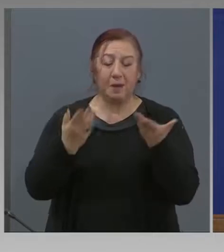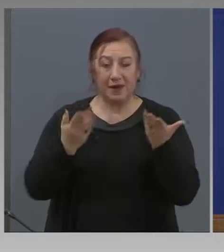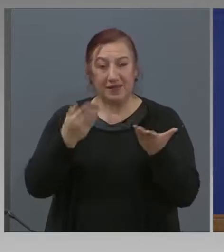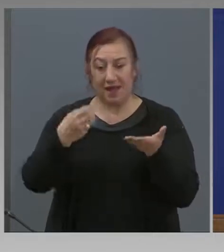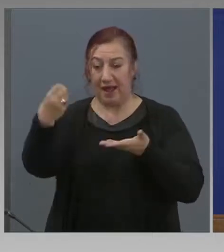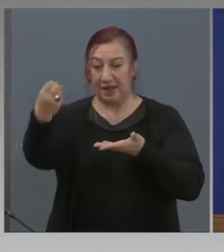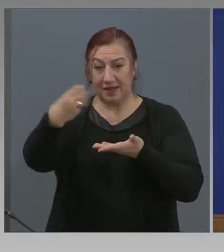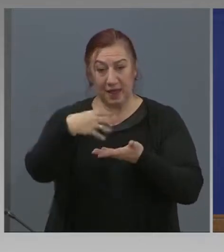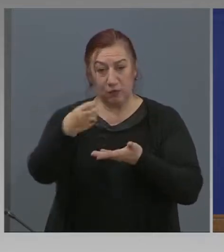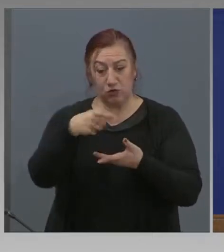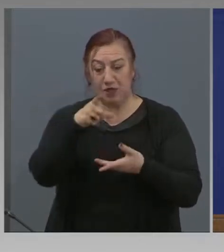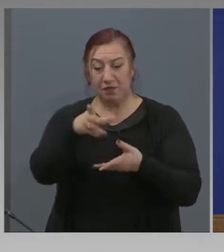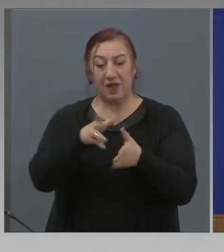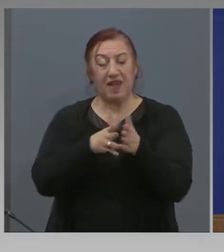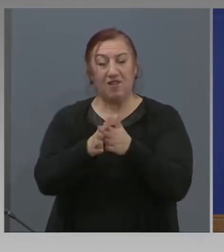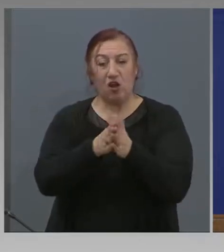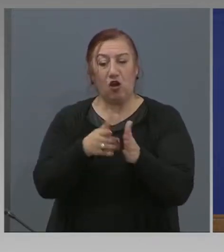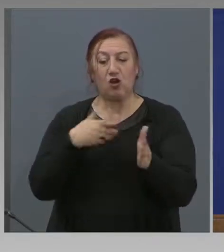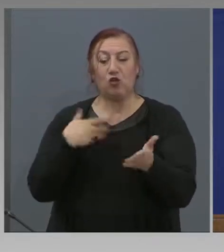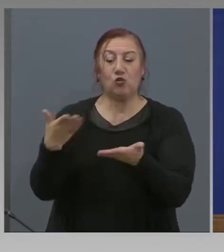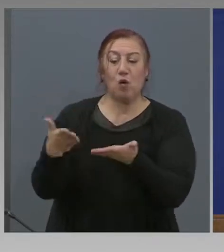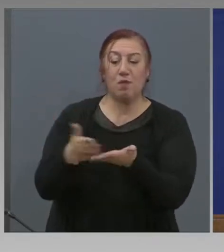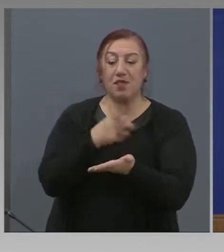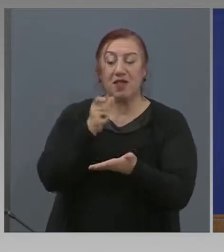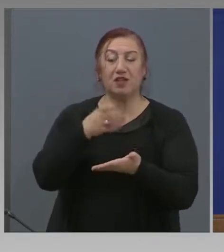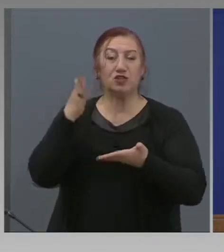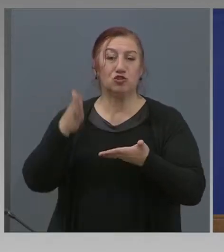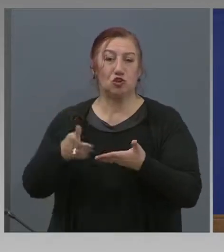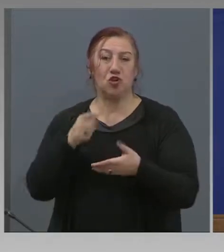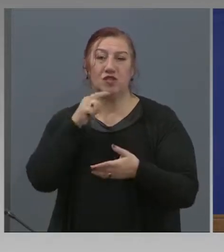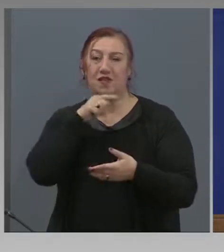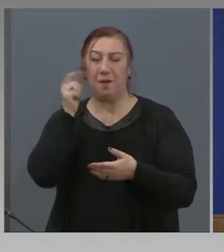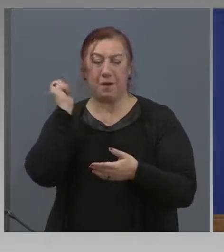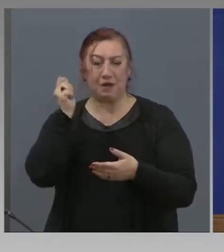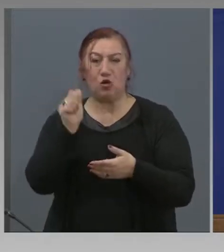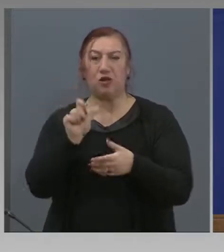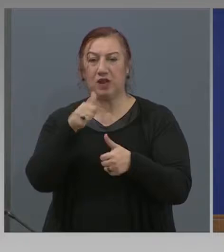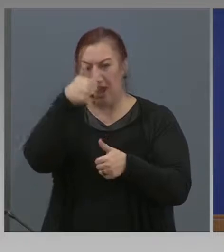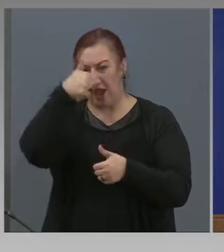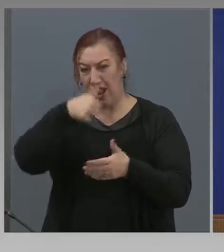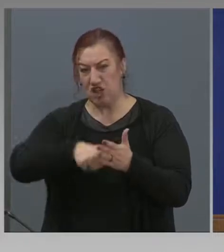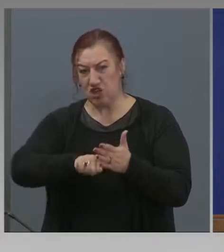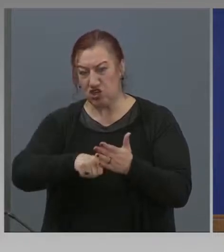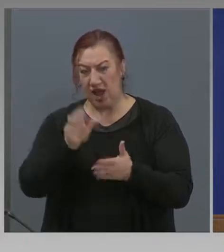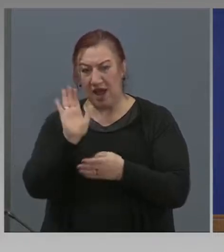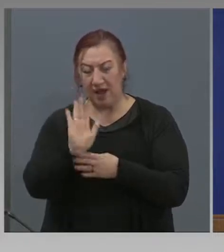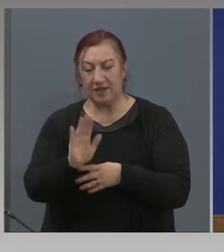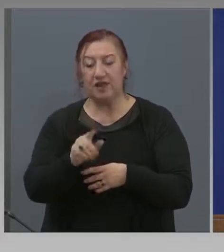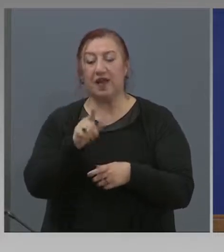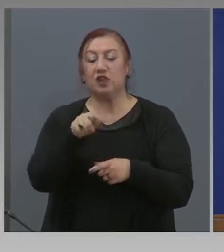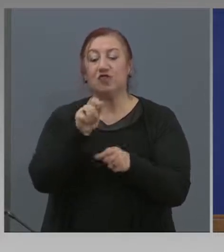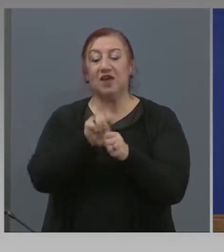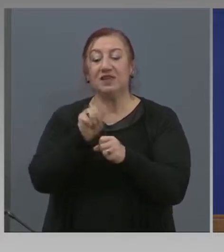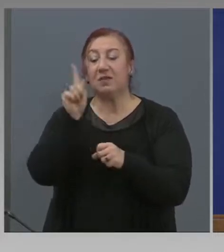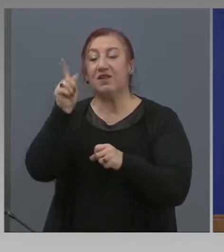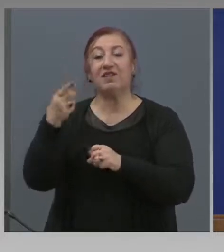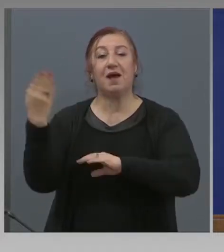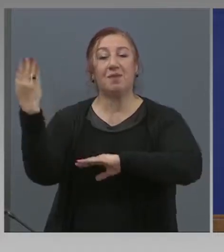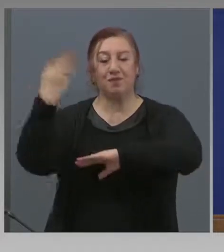паспорт се прави от служителят на Агенцията за транспортна сигурност към Министерство на вътрешните работи на съответното летище.